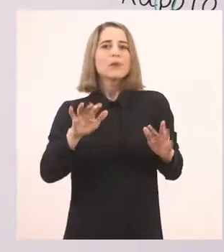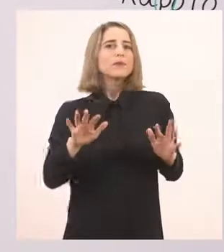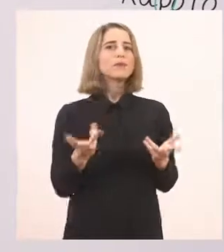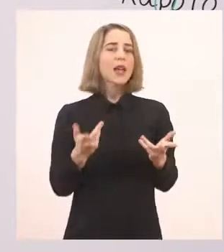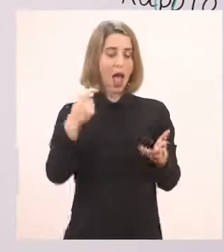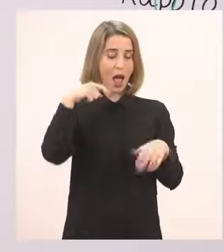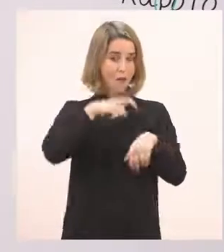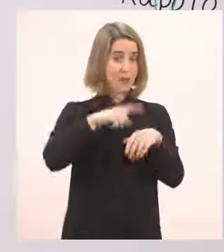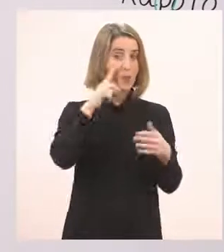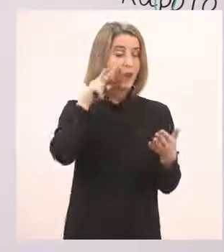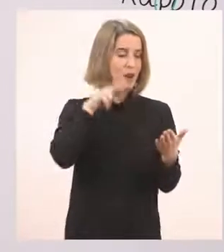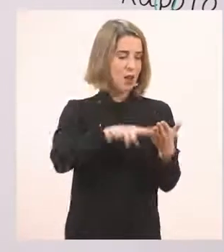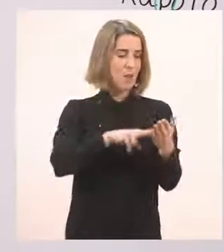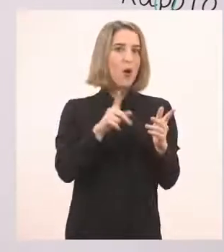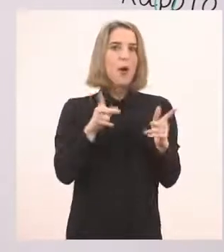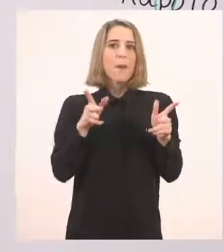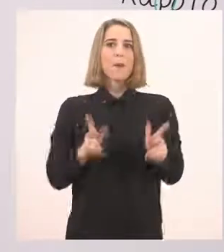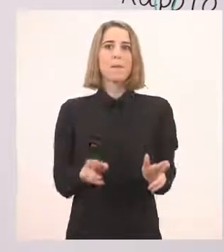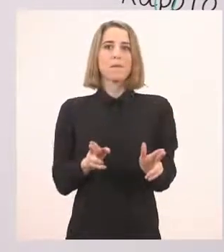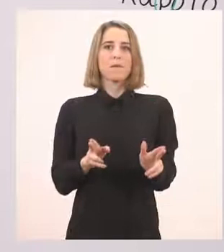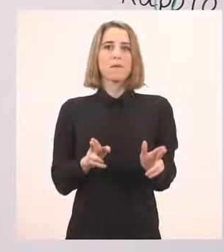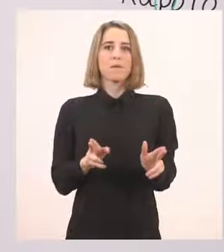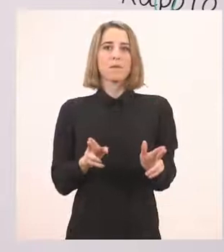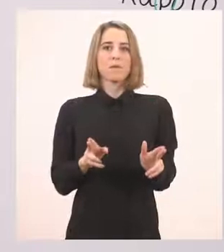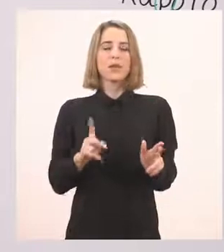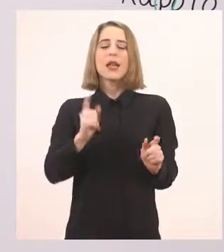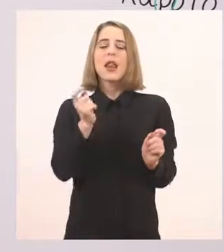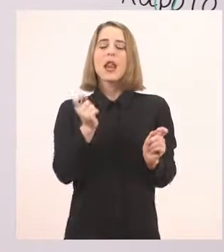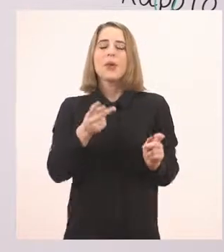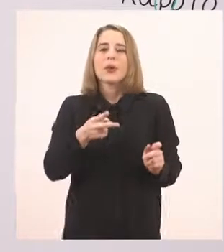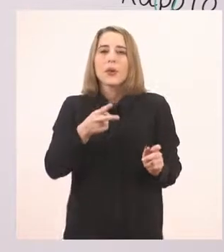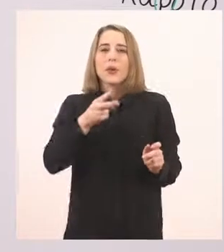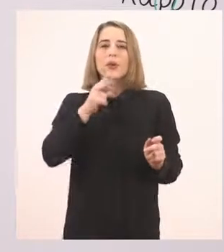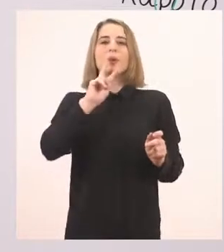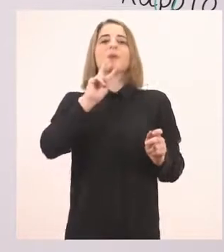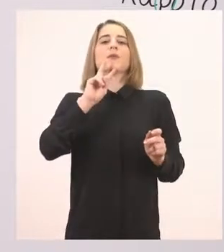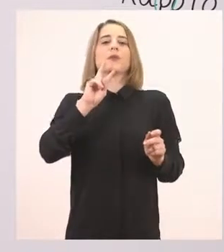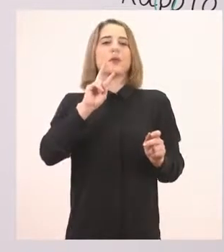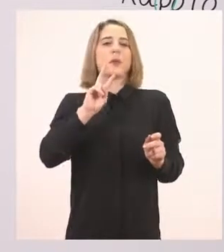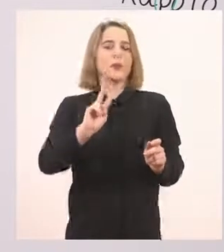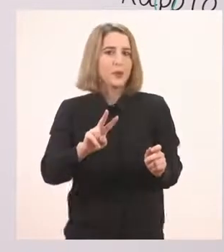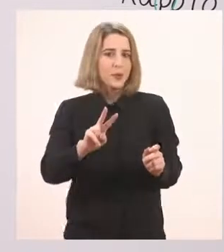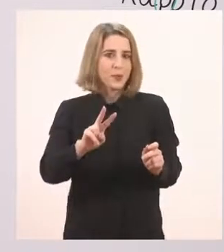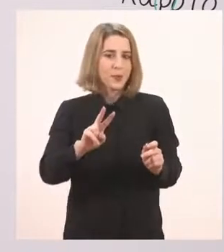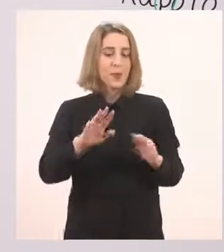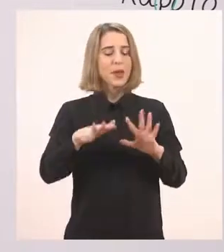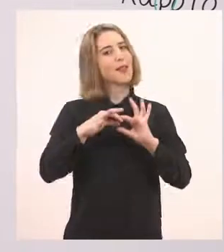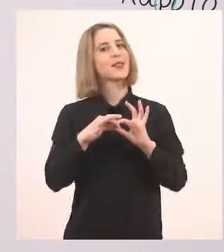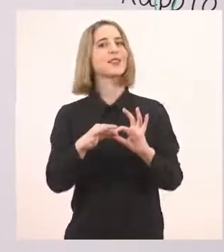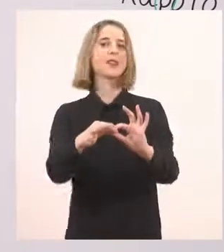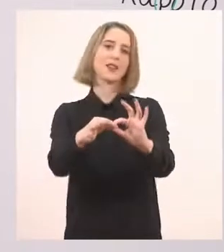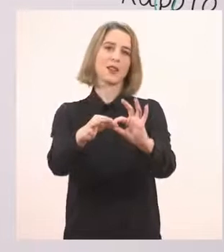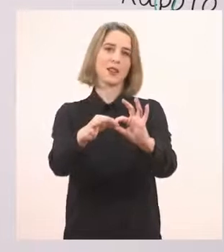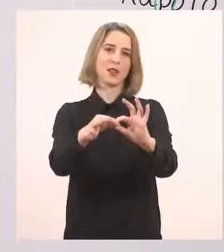τι κάνουμε όταν βλέπουμε κόμμα. Σταματάμε λίγο την ώρα που διαβάζουμε και επιμένουμε μία μικρή μικρή ανασούλα για να συνεχίσουμε.